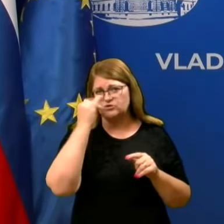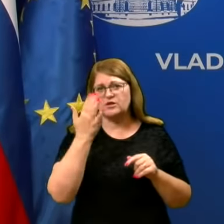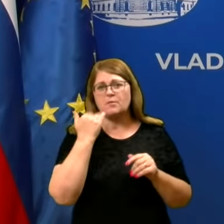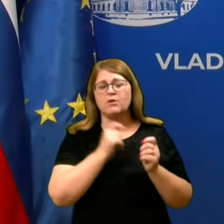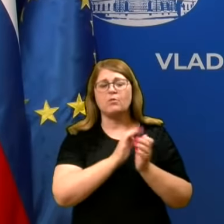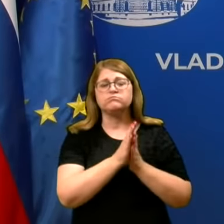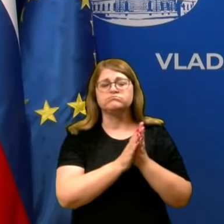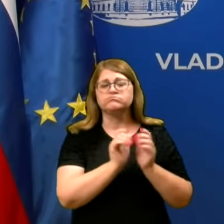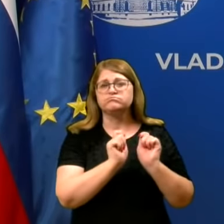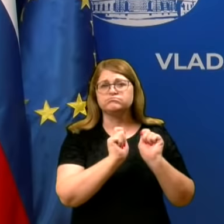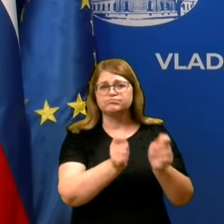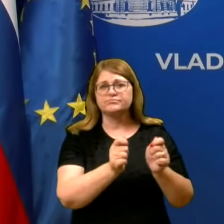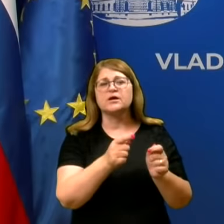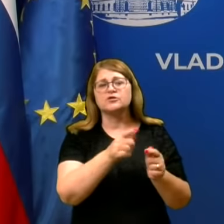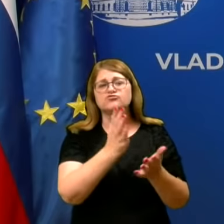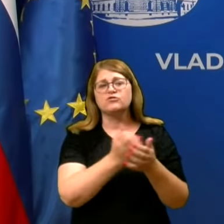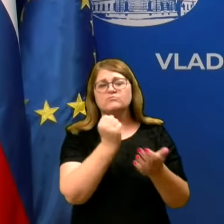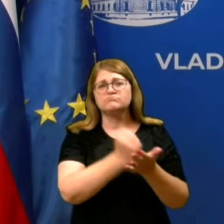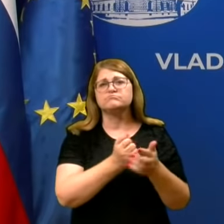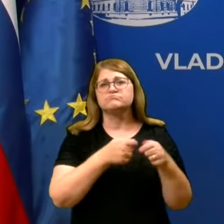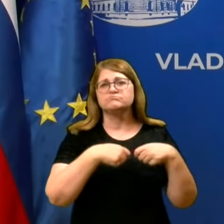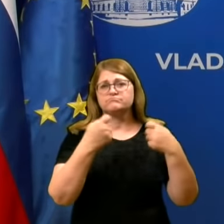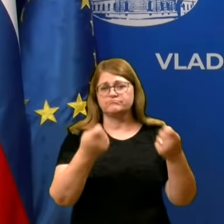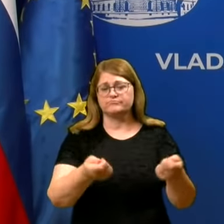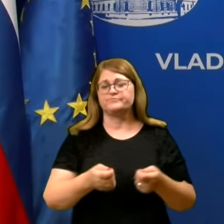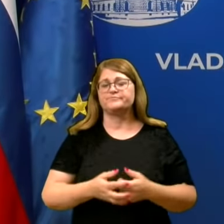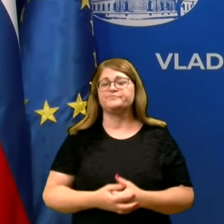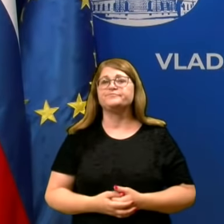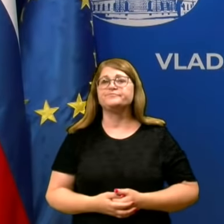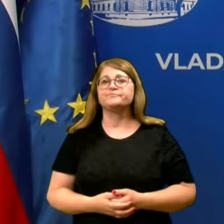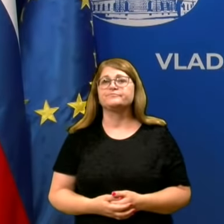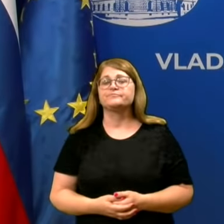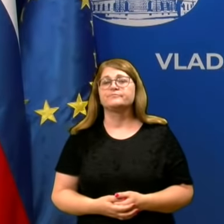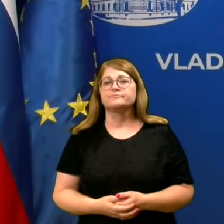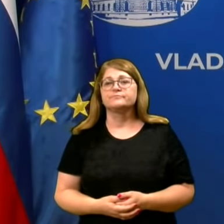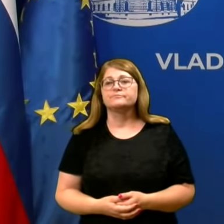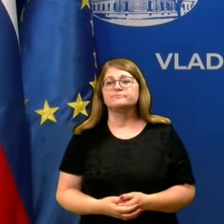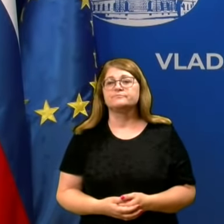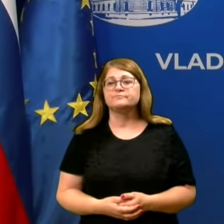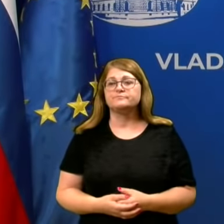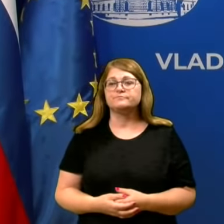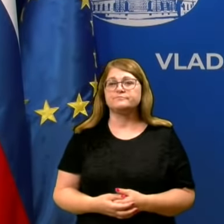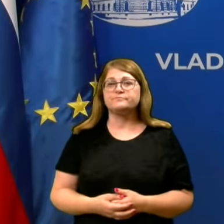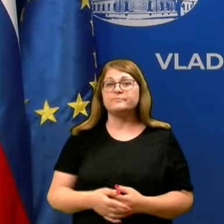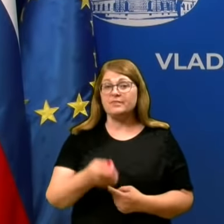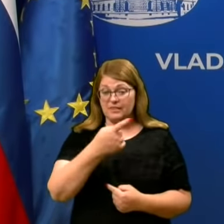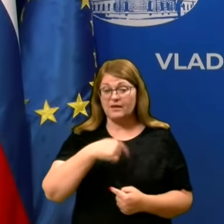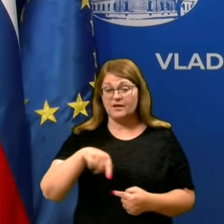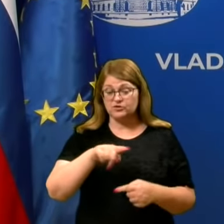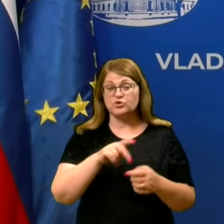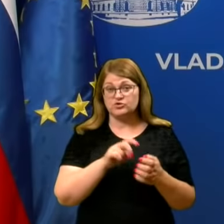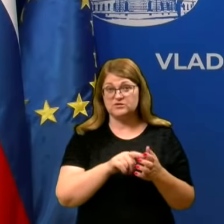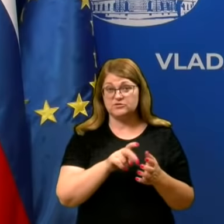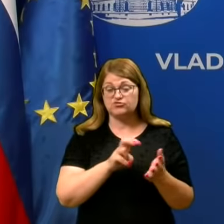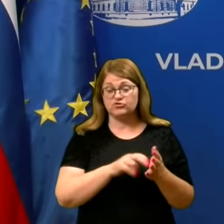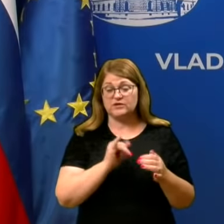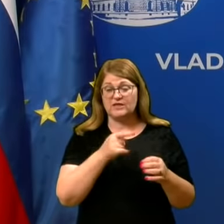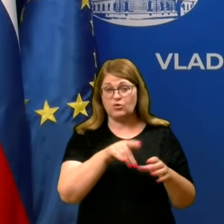bilo izdanih oziroma kakšen je trend trenutno. So take zabave pri reditve poroke nevarnost?